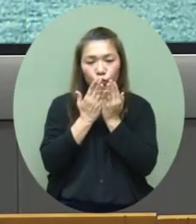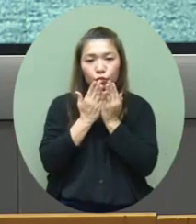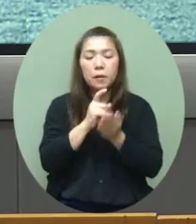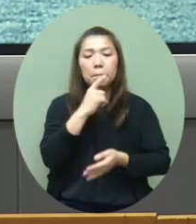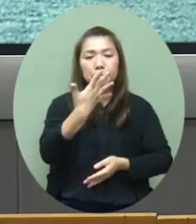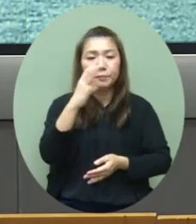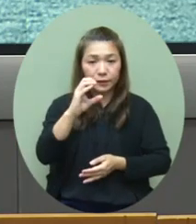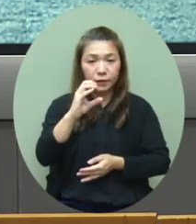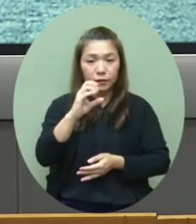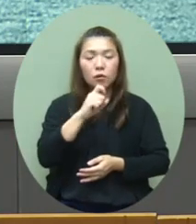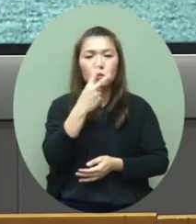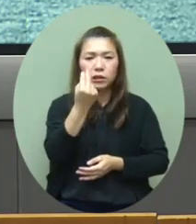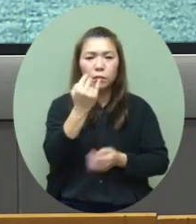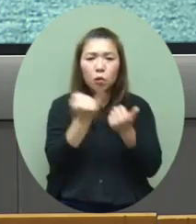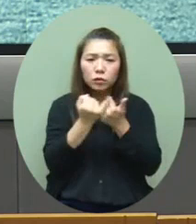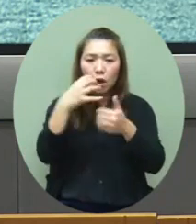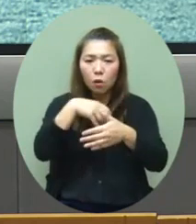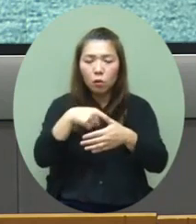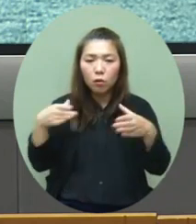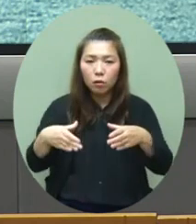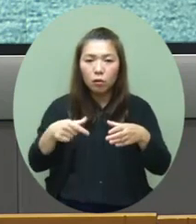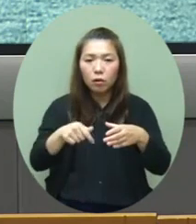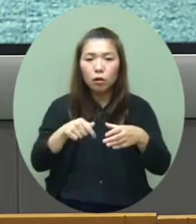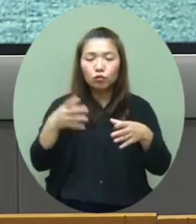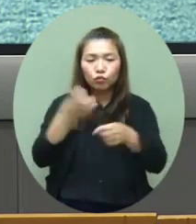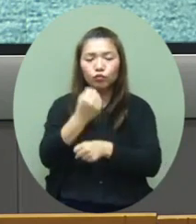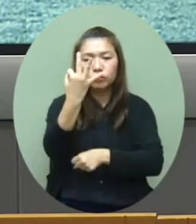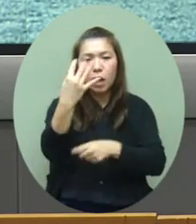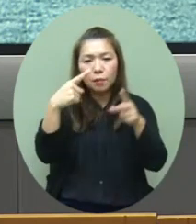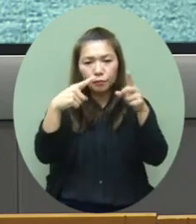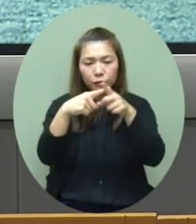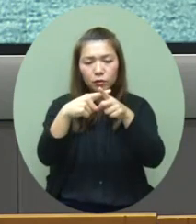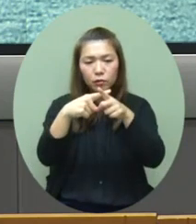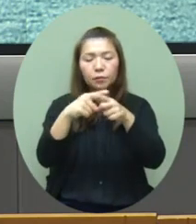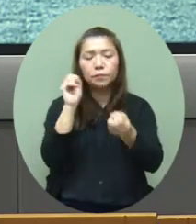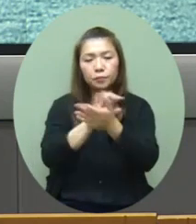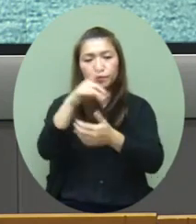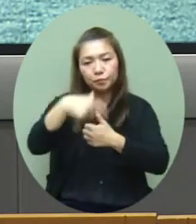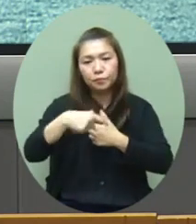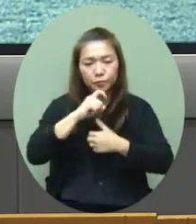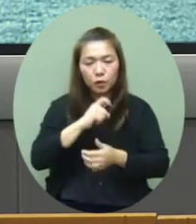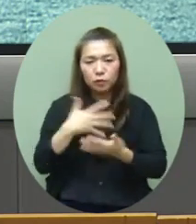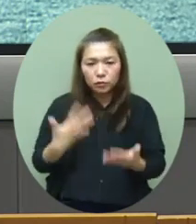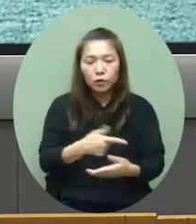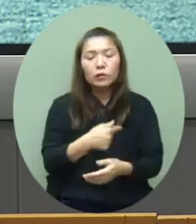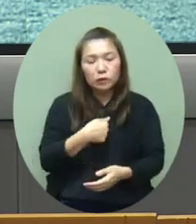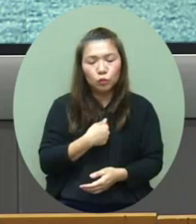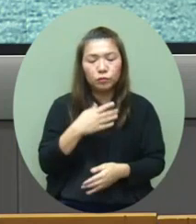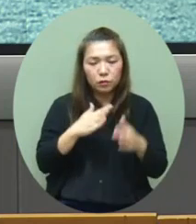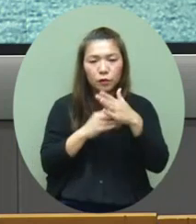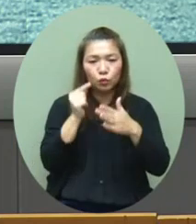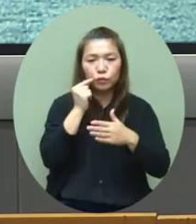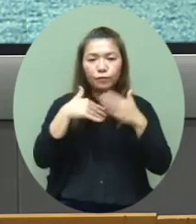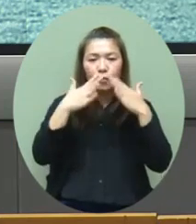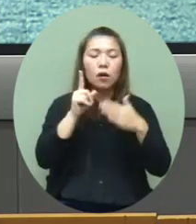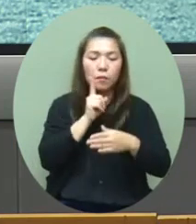5C班就是有20个学生它就累积是有3个学生就是确诊这班都是需要停课一个星